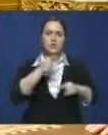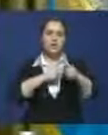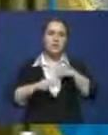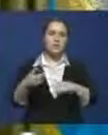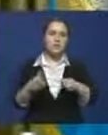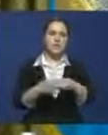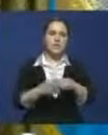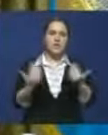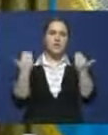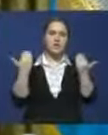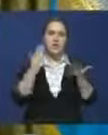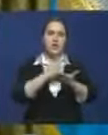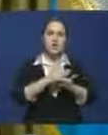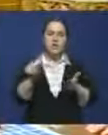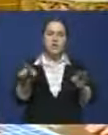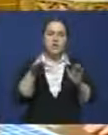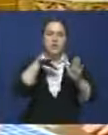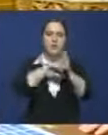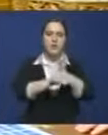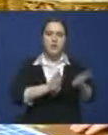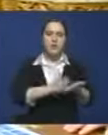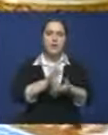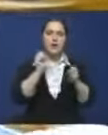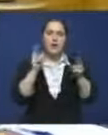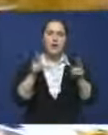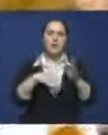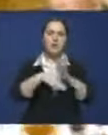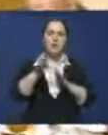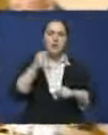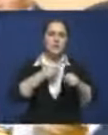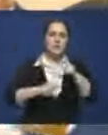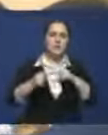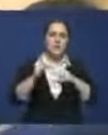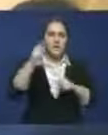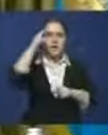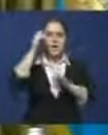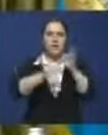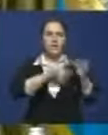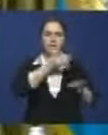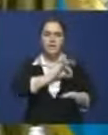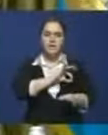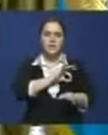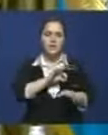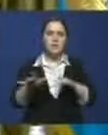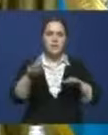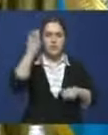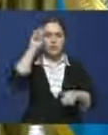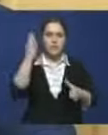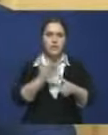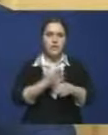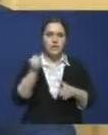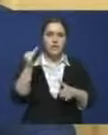деятельность бизнес-ассоциации сегодня охватывает такие направления, как совершенствование бизнес-среды, анализ эффективности мер